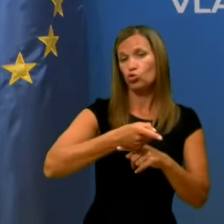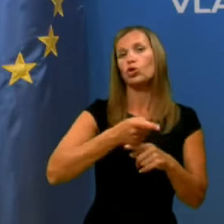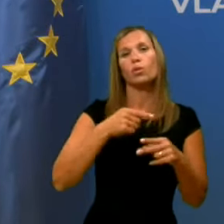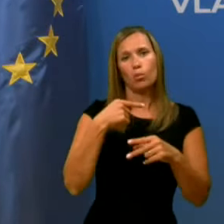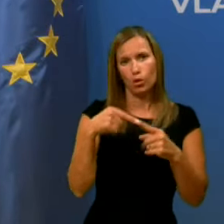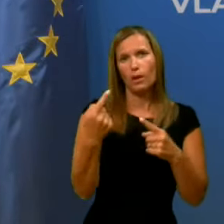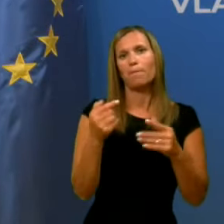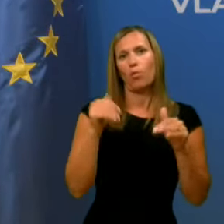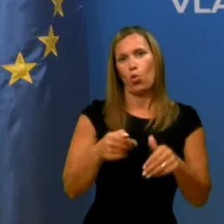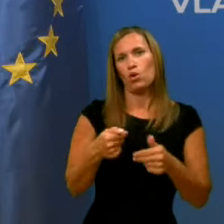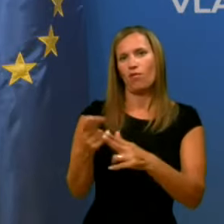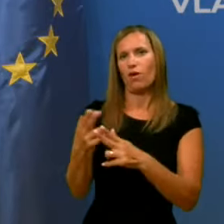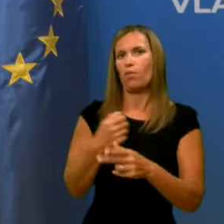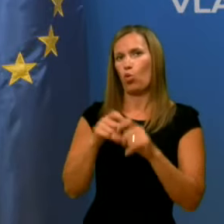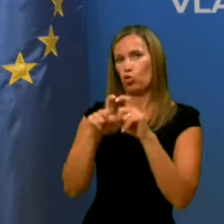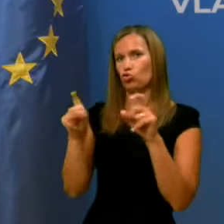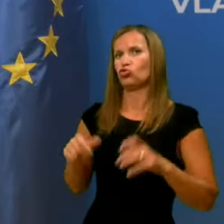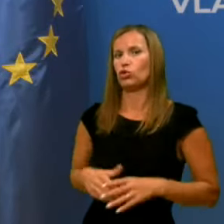pač gre v bovnišnico.